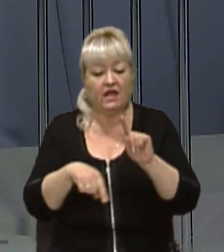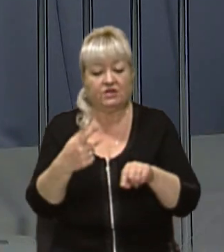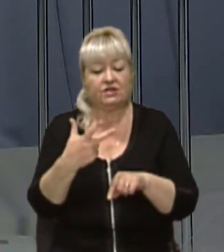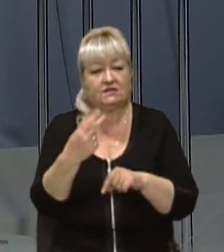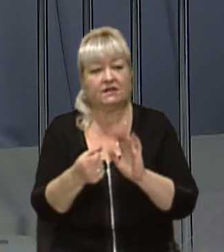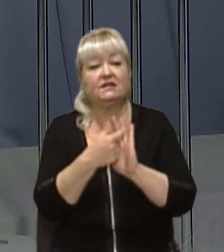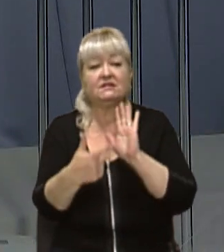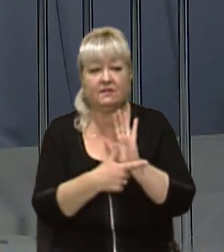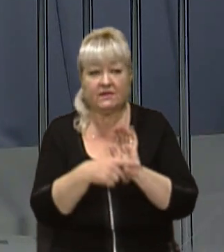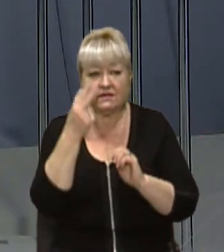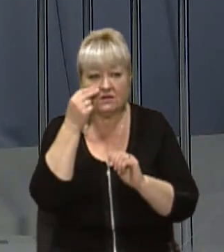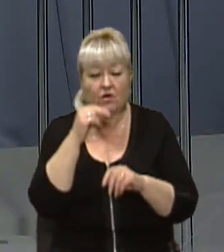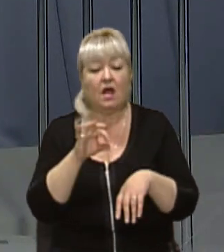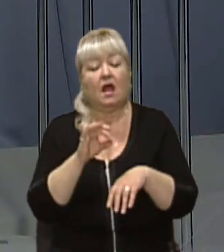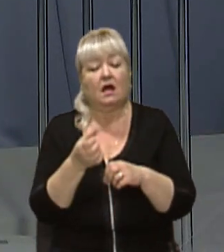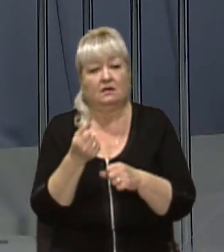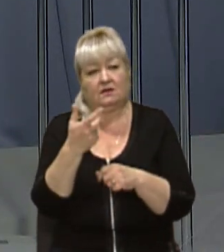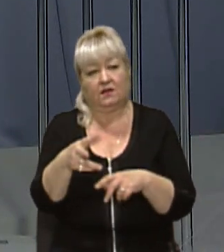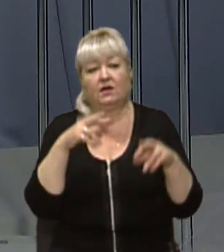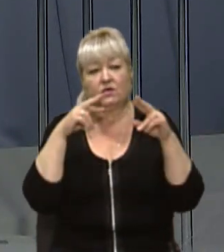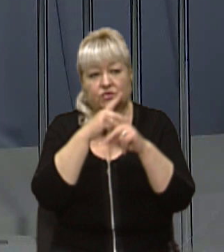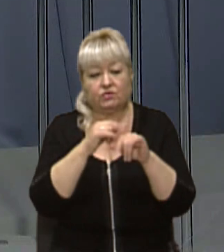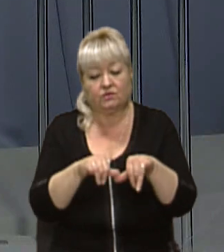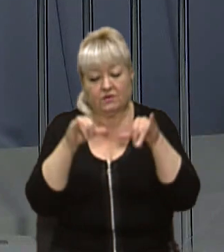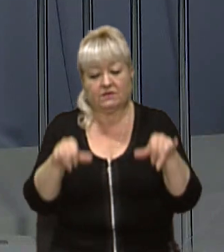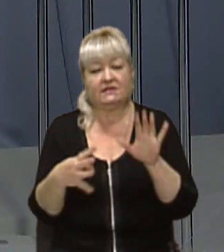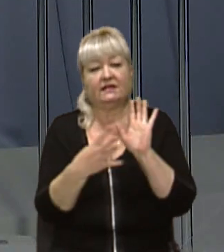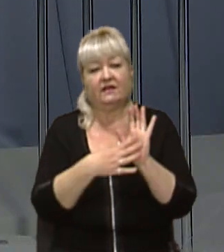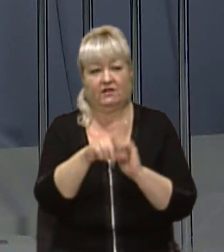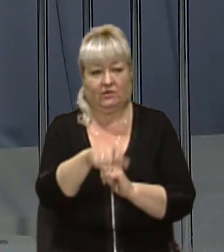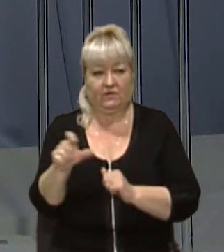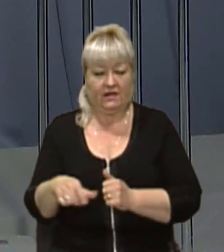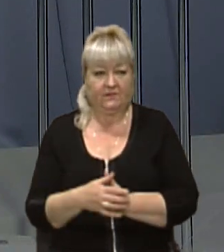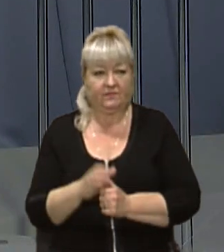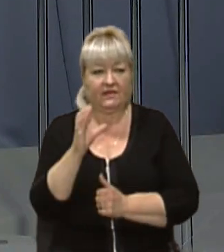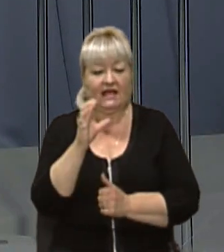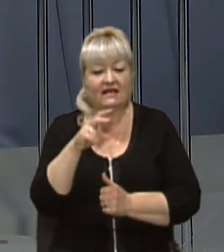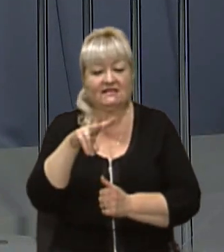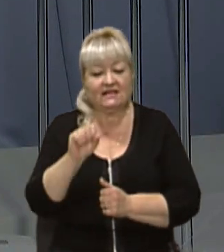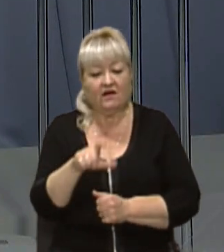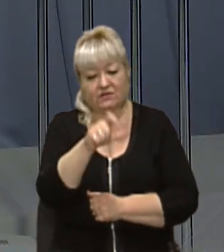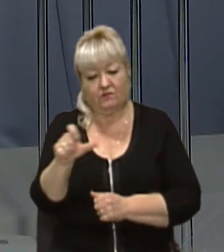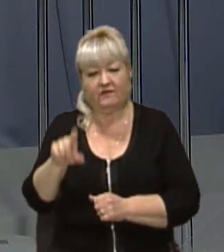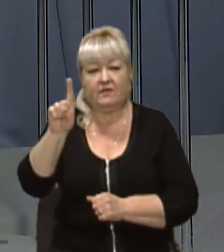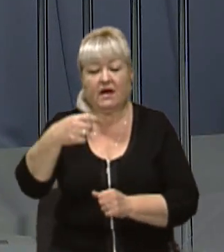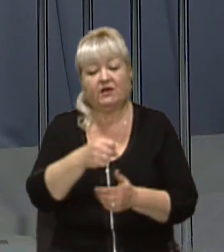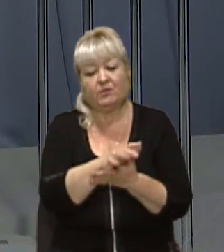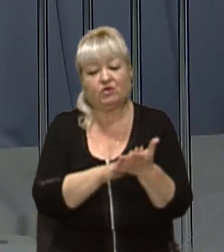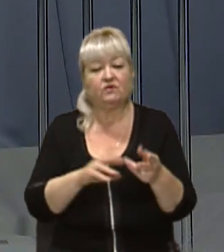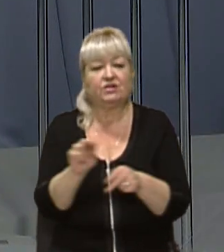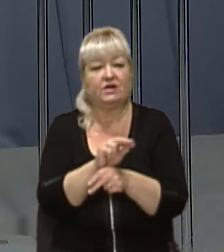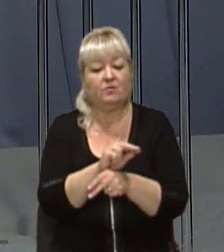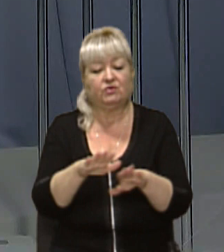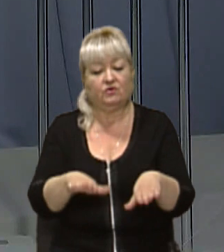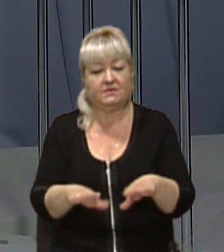17 жовтня, кількість отруєних зросла до дев'яти людей. У Славську мешканці вимагають продовження ремонту у